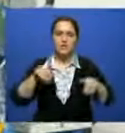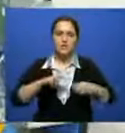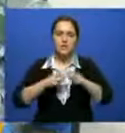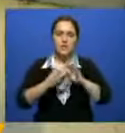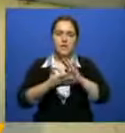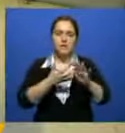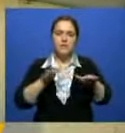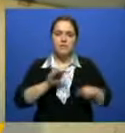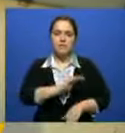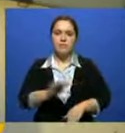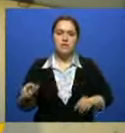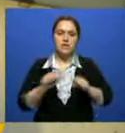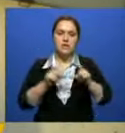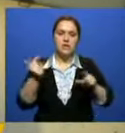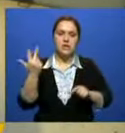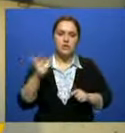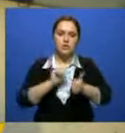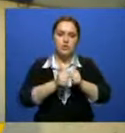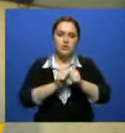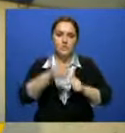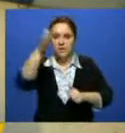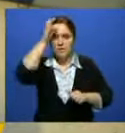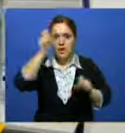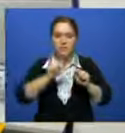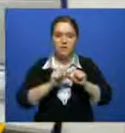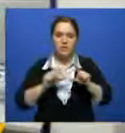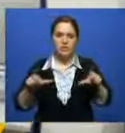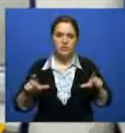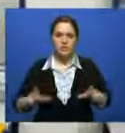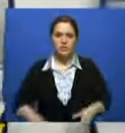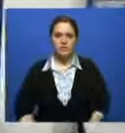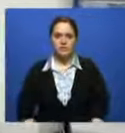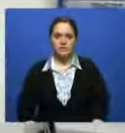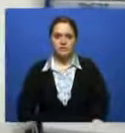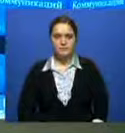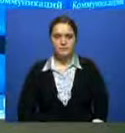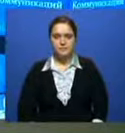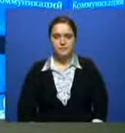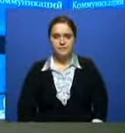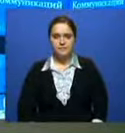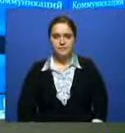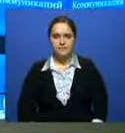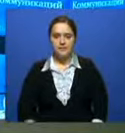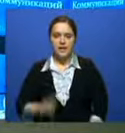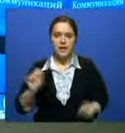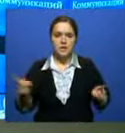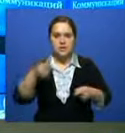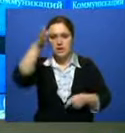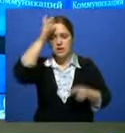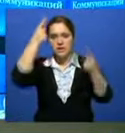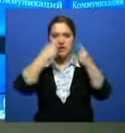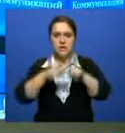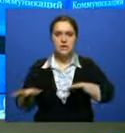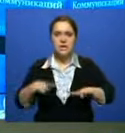для решения проблемы нехватки мест в детсадах и трехсменного образования в школах. На развитие научно